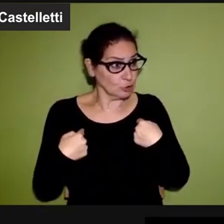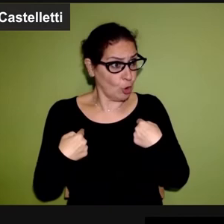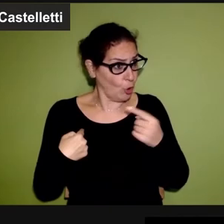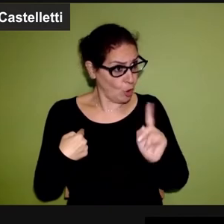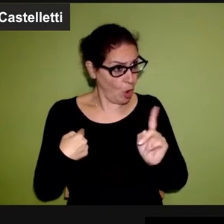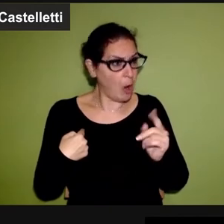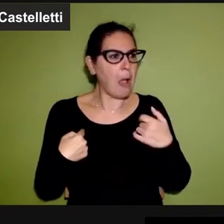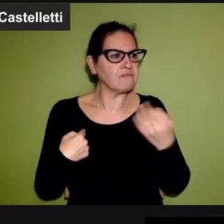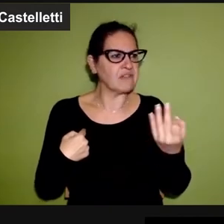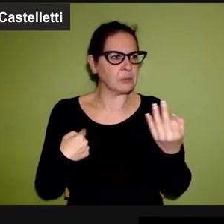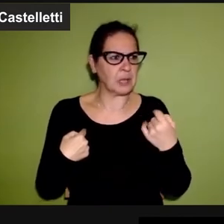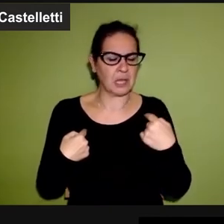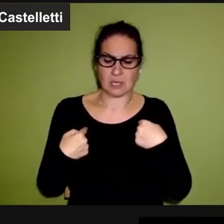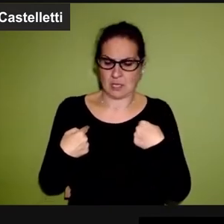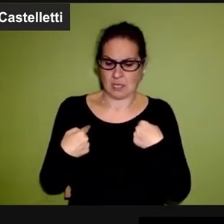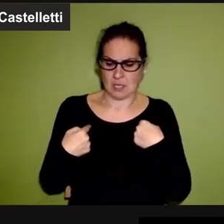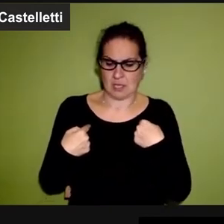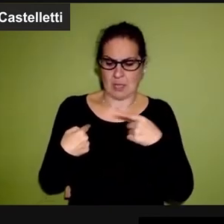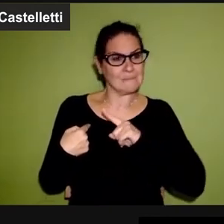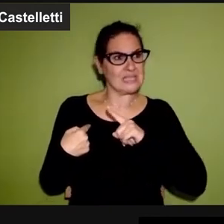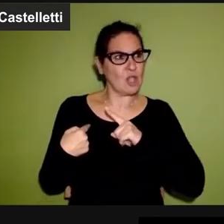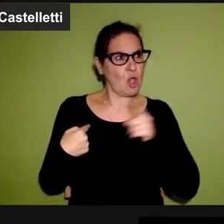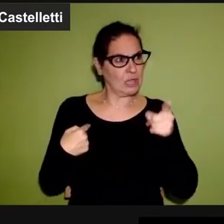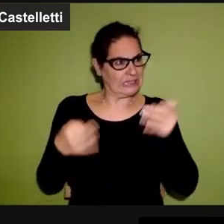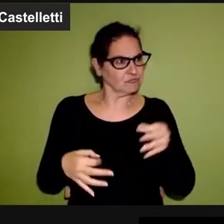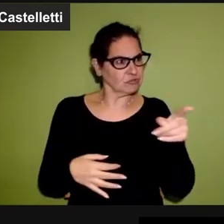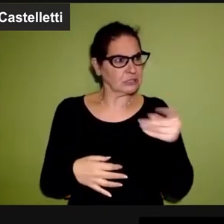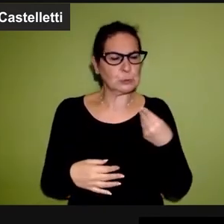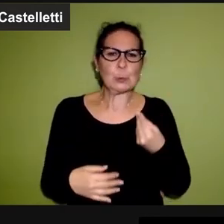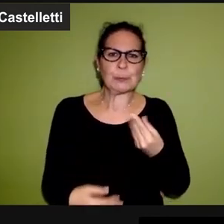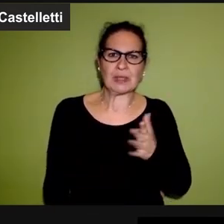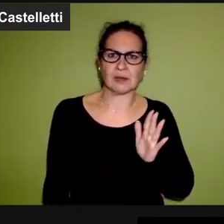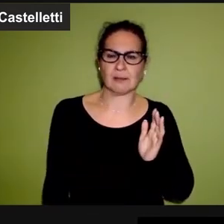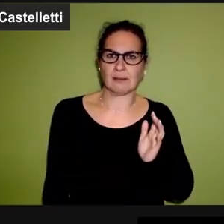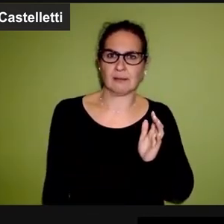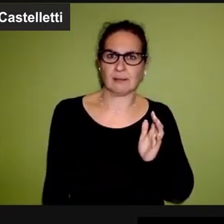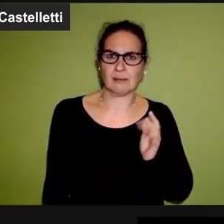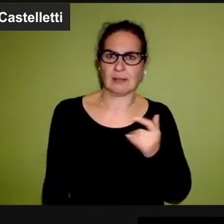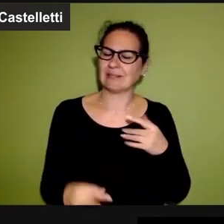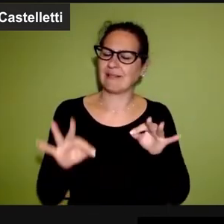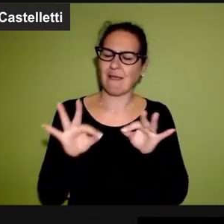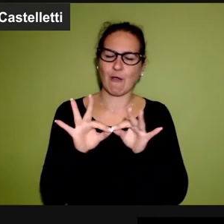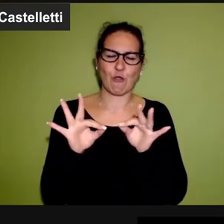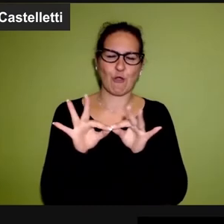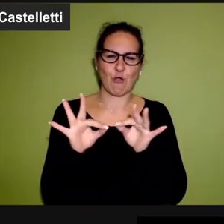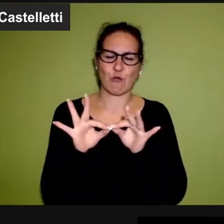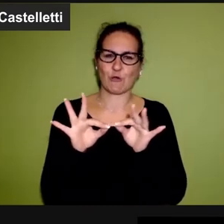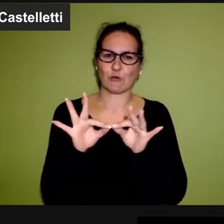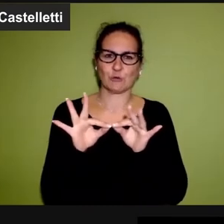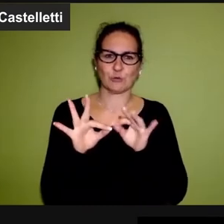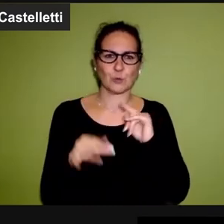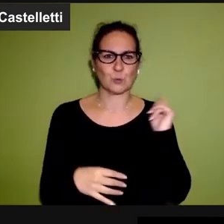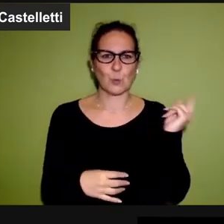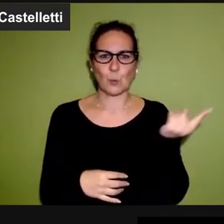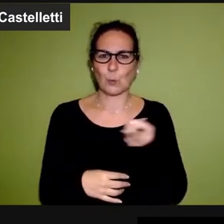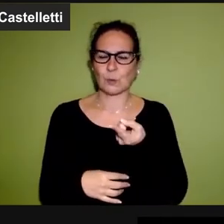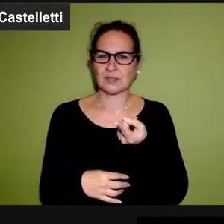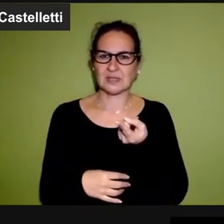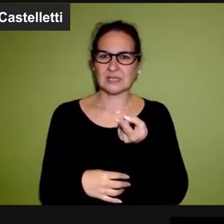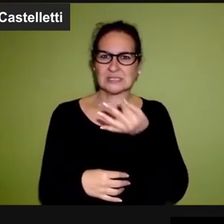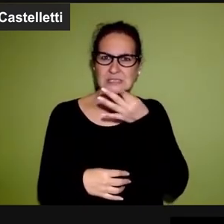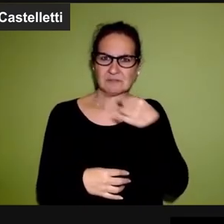decida io, perché mai sul mio fine vita dovrebbe decidere lui? Siamo tutti d'accordo che